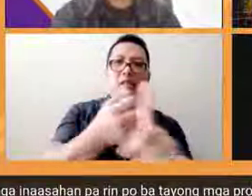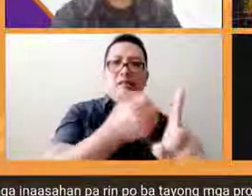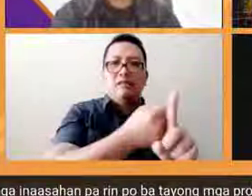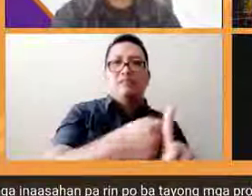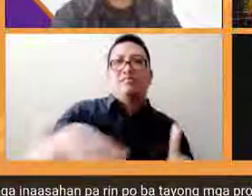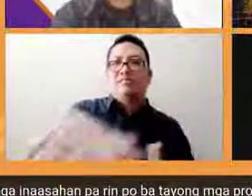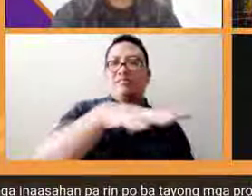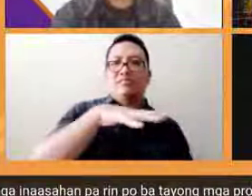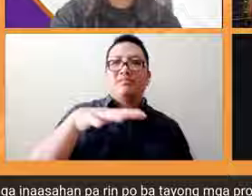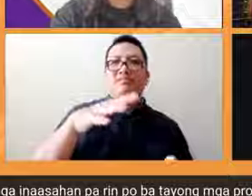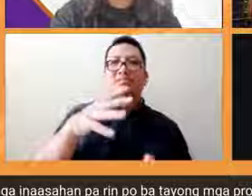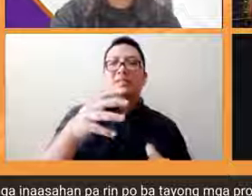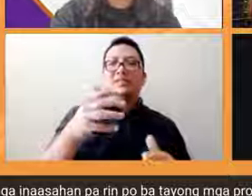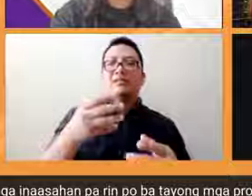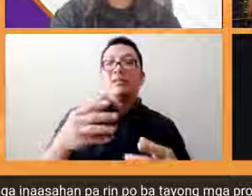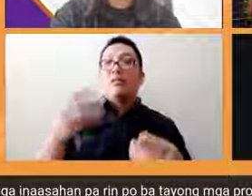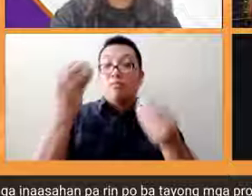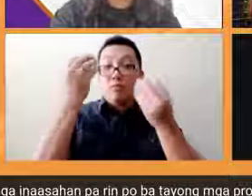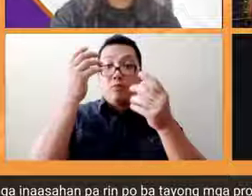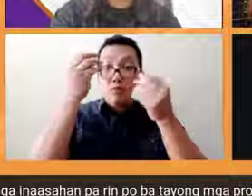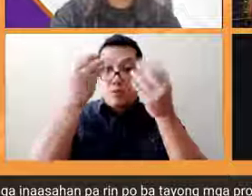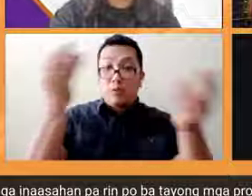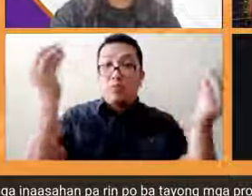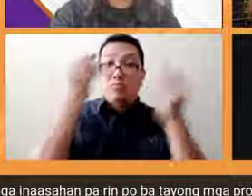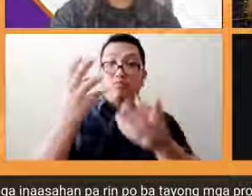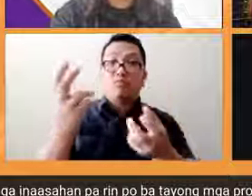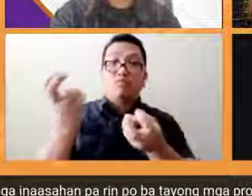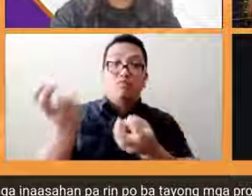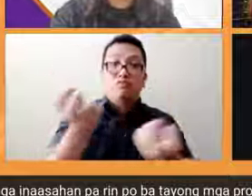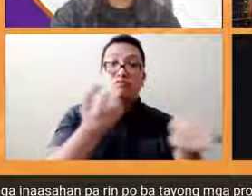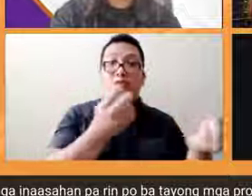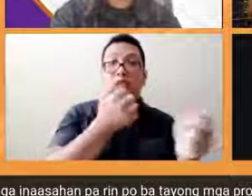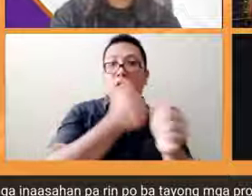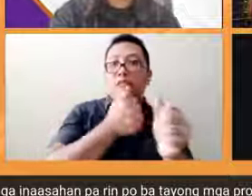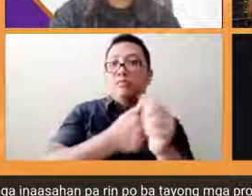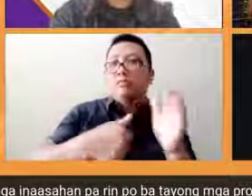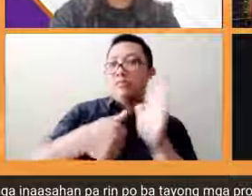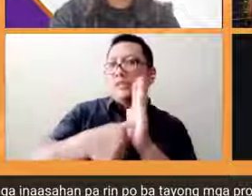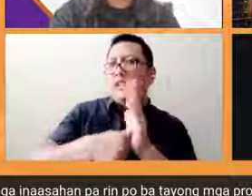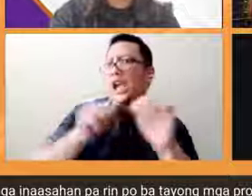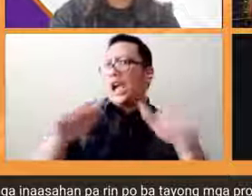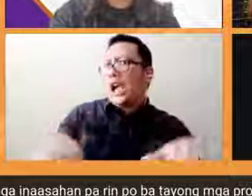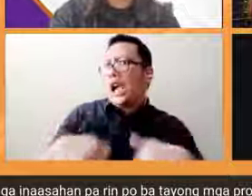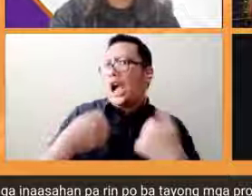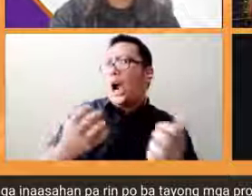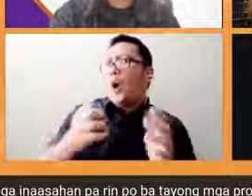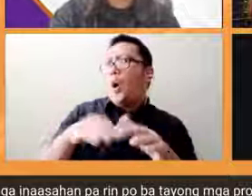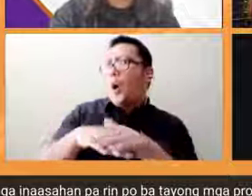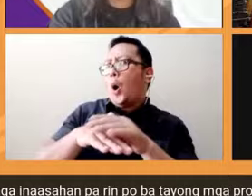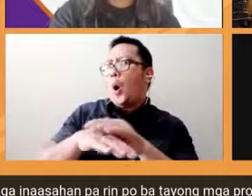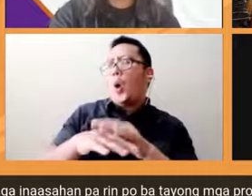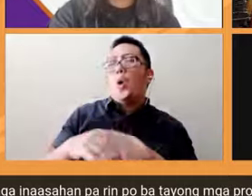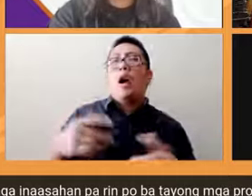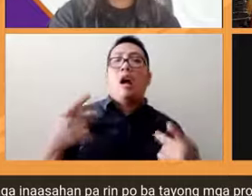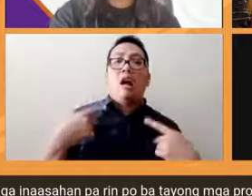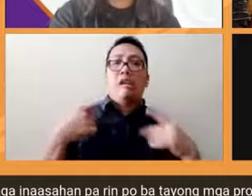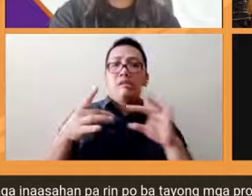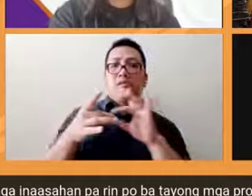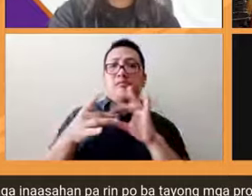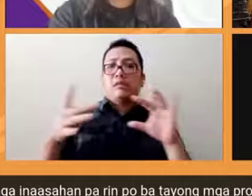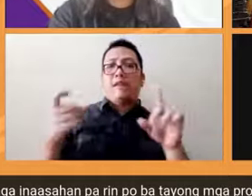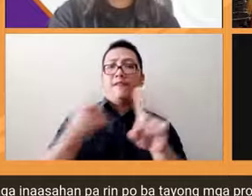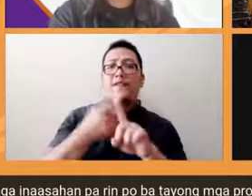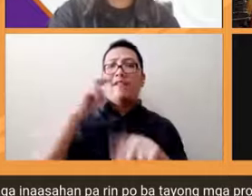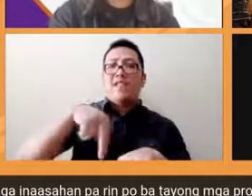information dissemination kasi natin every election how accessible is it kasi nagkakaroon tayo ng disconnect from the national